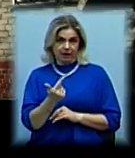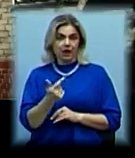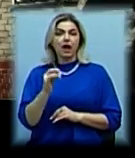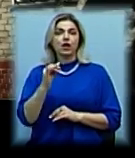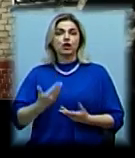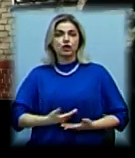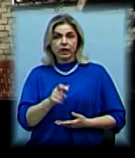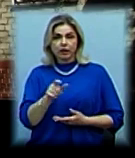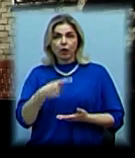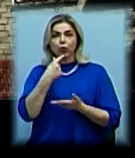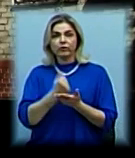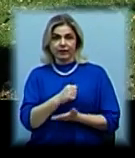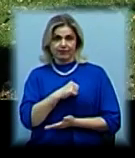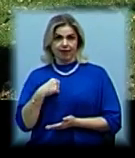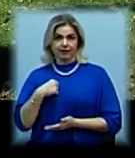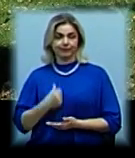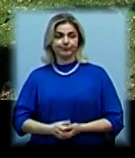Жильці його встановили самі.